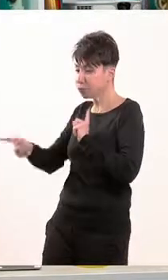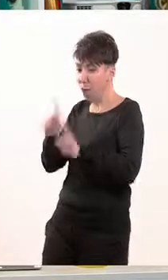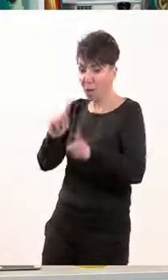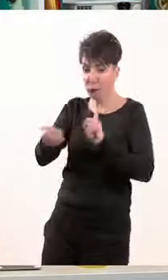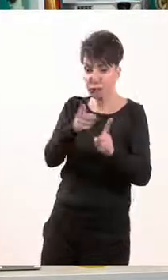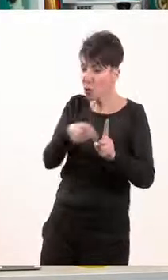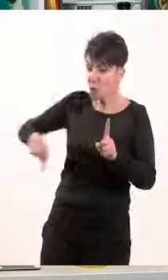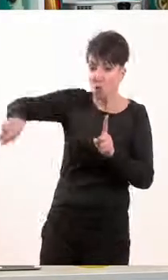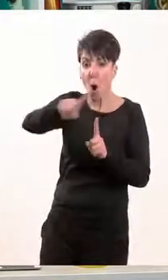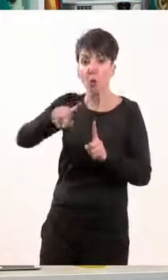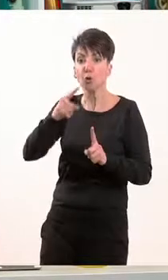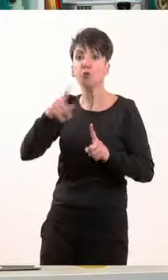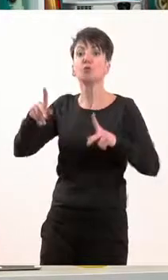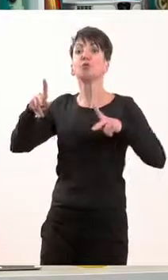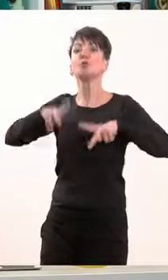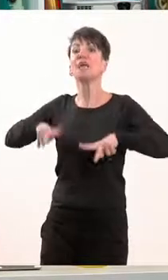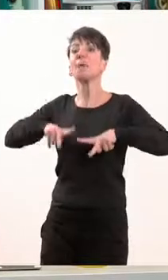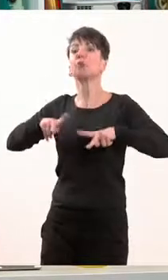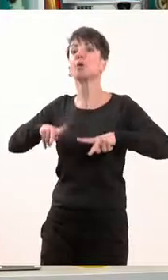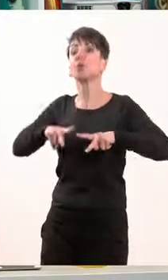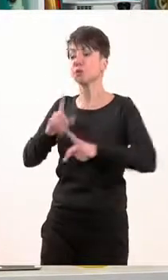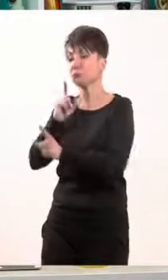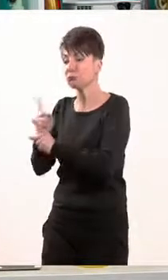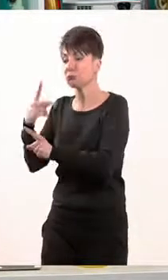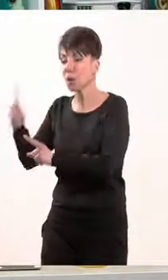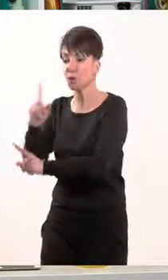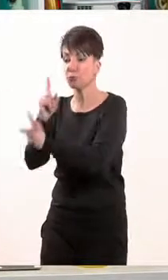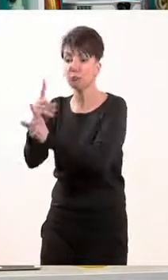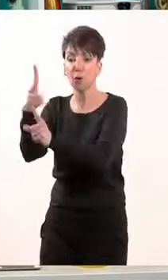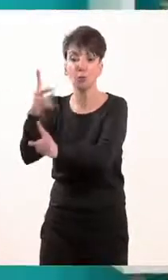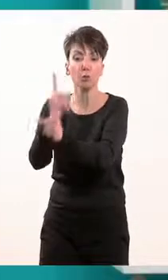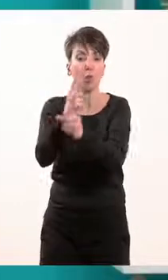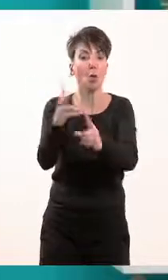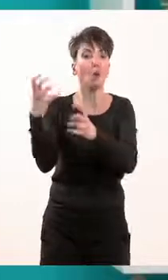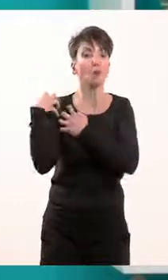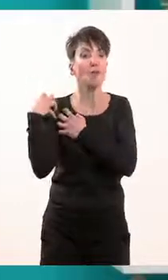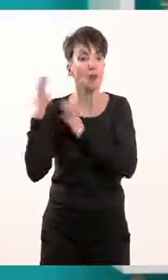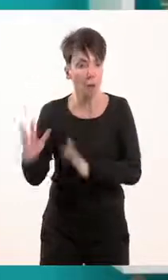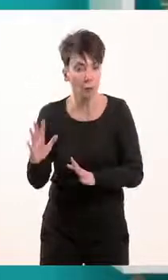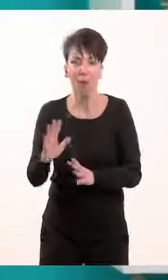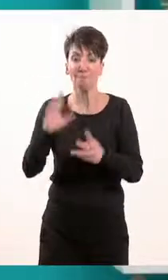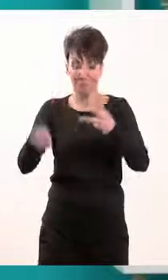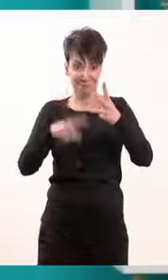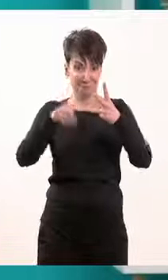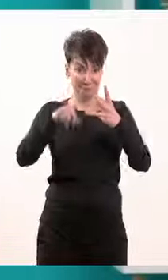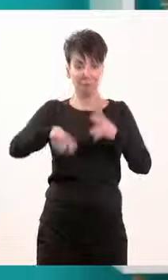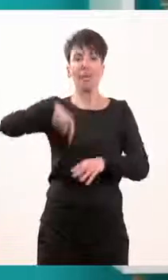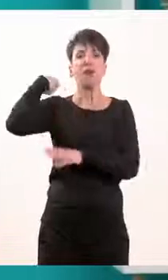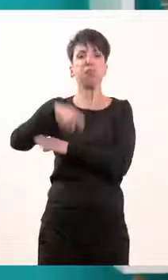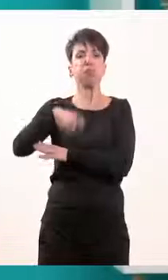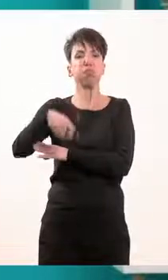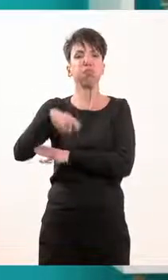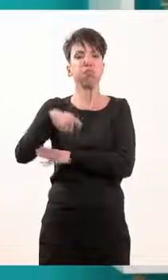που είναι τα δικαστήρια, όπου πραγματικά καταφεύγουμε για να λύσουμε τις διαφορές μας, τις όποιες διαφορές μας